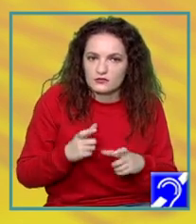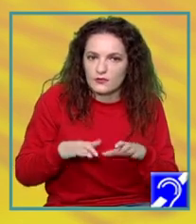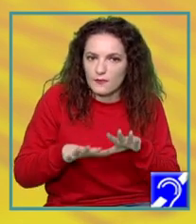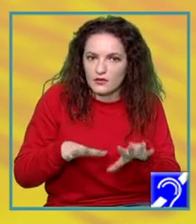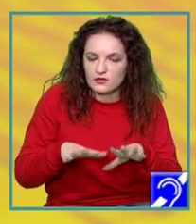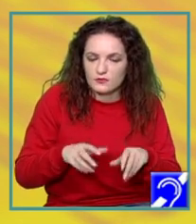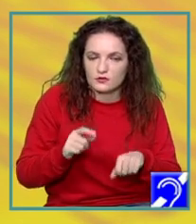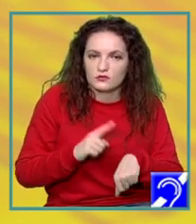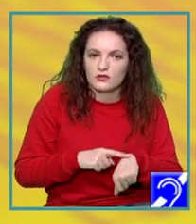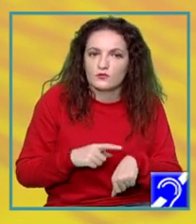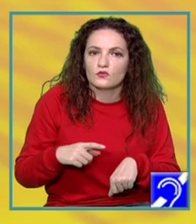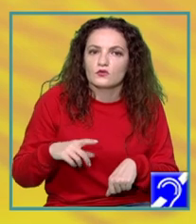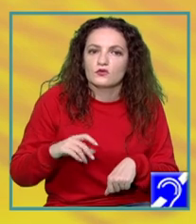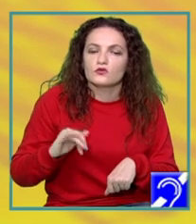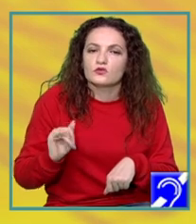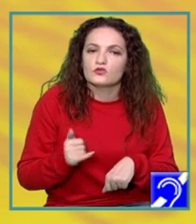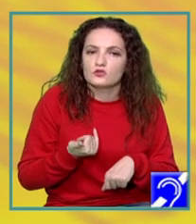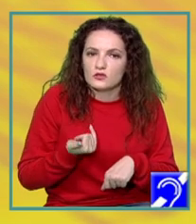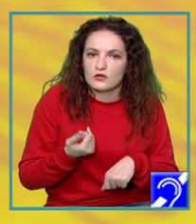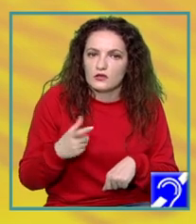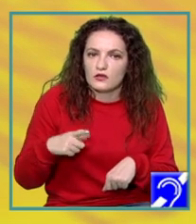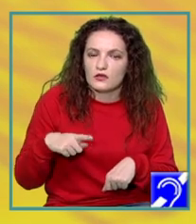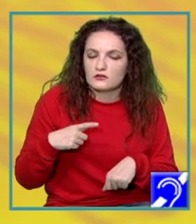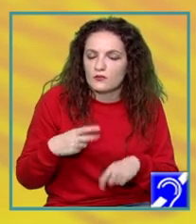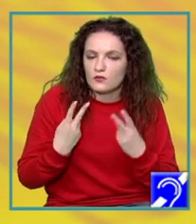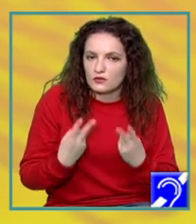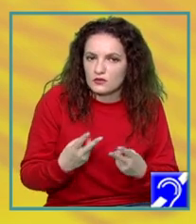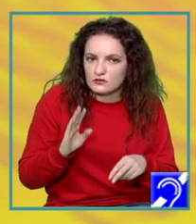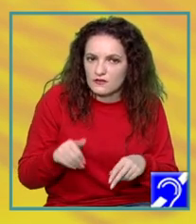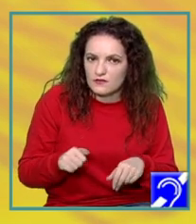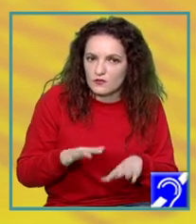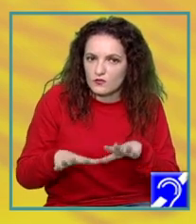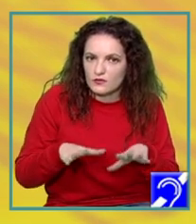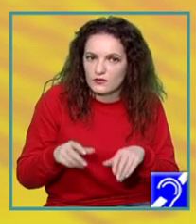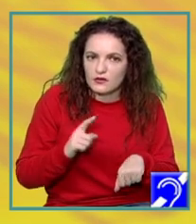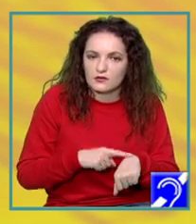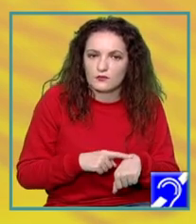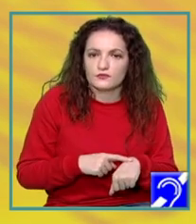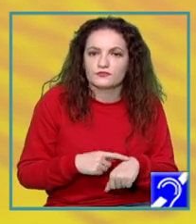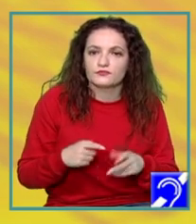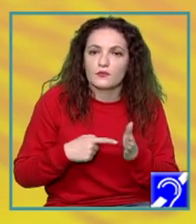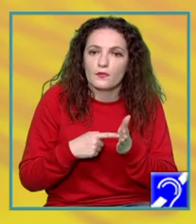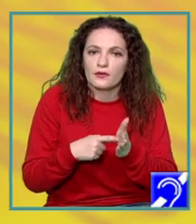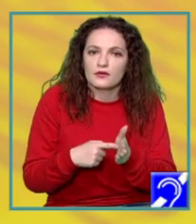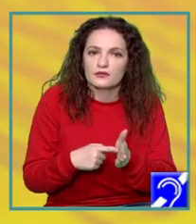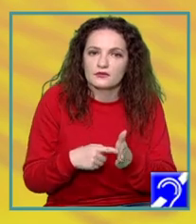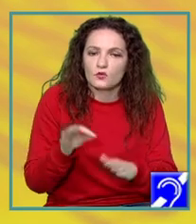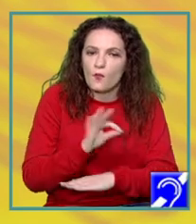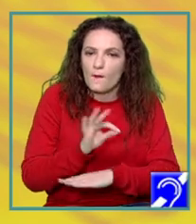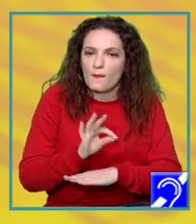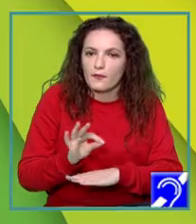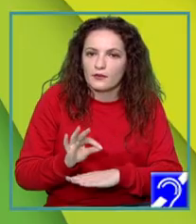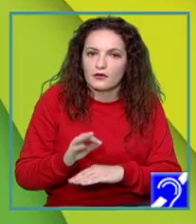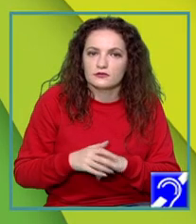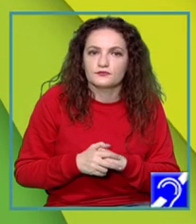timpului și cât de important este să avem un bun management al timpului, aș vrea să vă prezint un plan de gestionare al timpului al doamnei profesoare